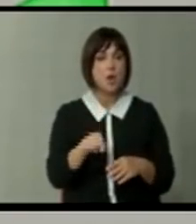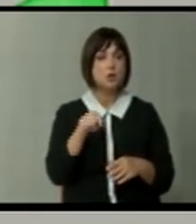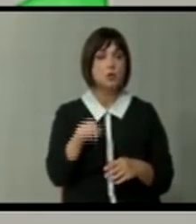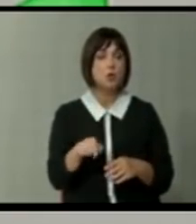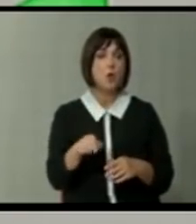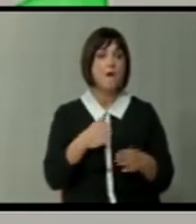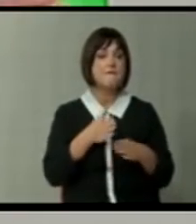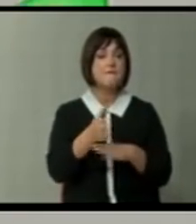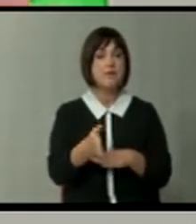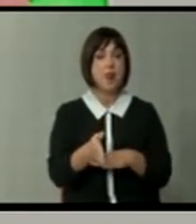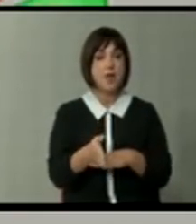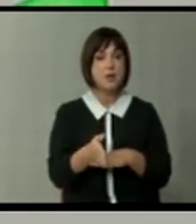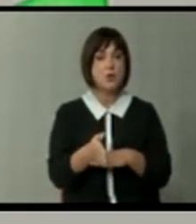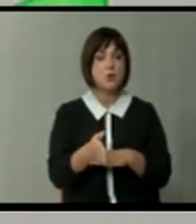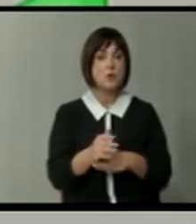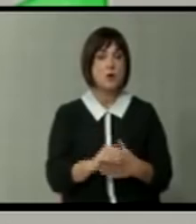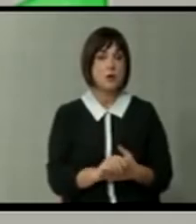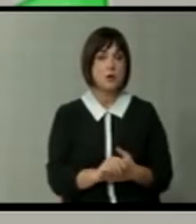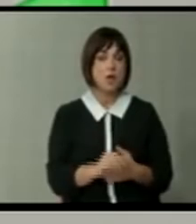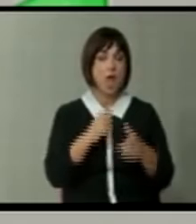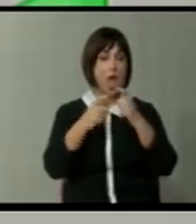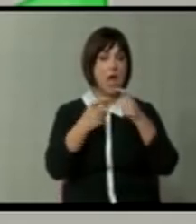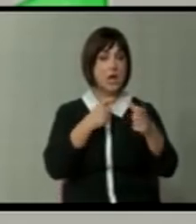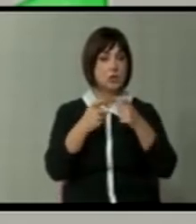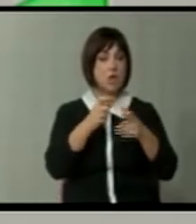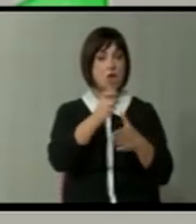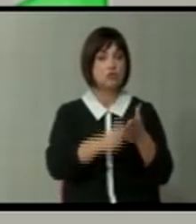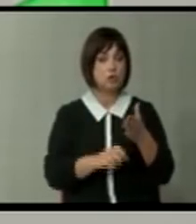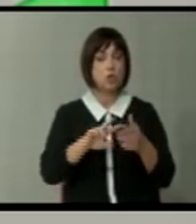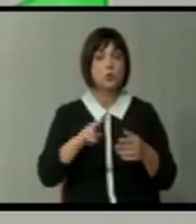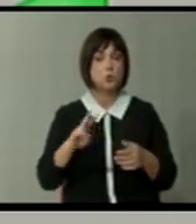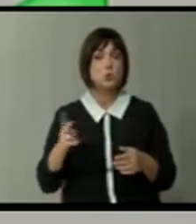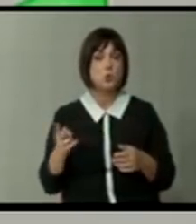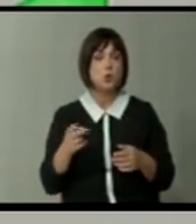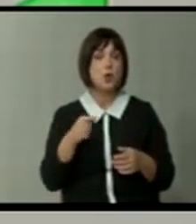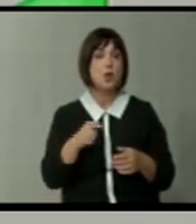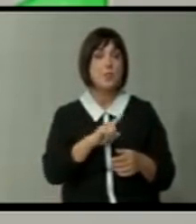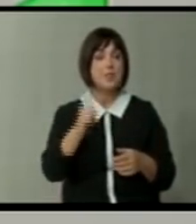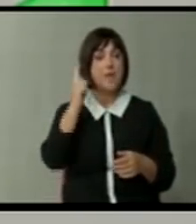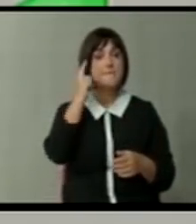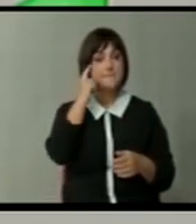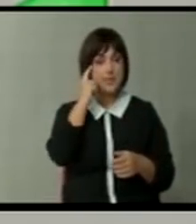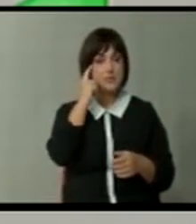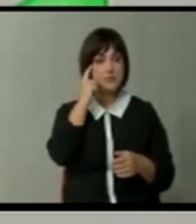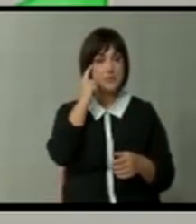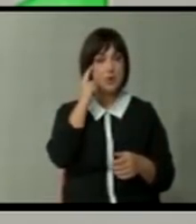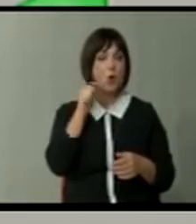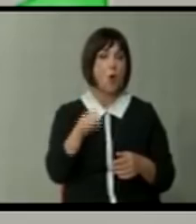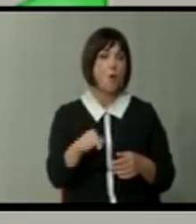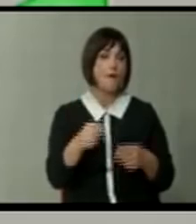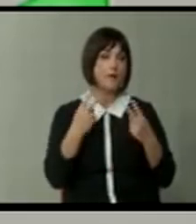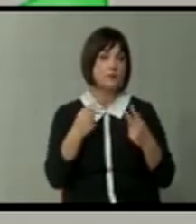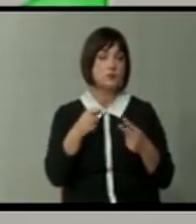влегува, значи, и разговорите, и членство, и така на тома, и не мислам дека тој